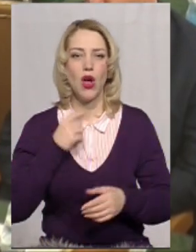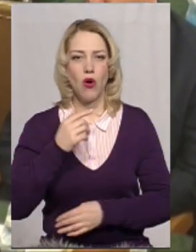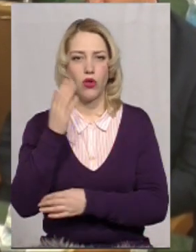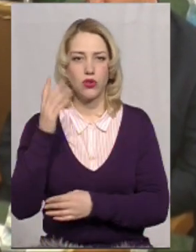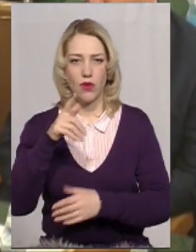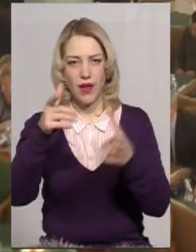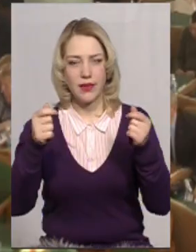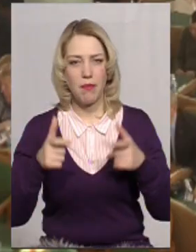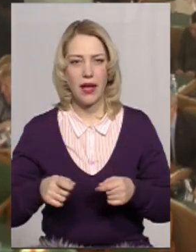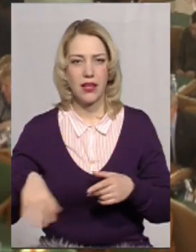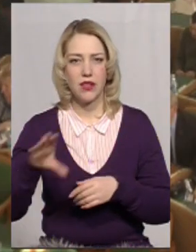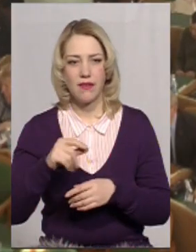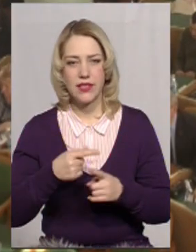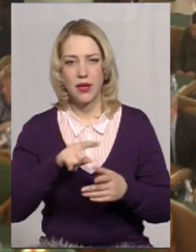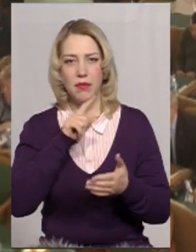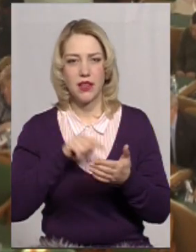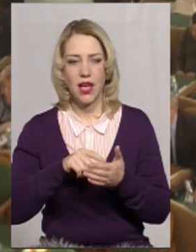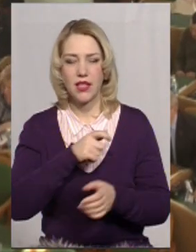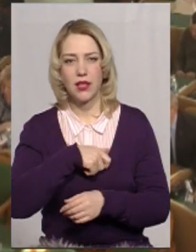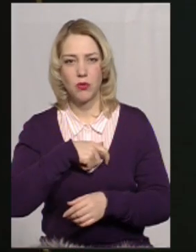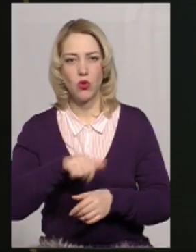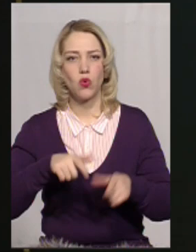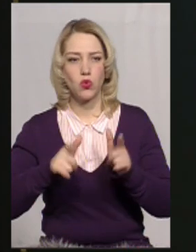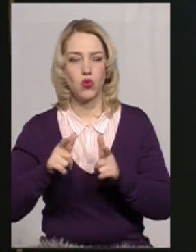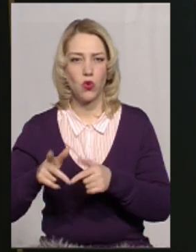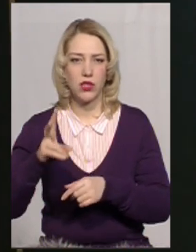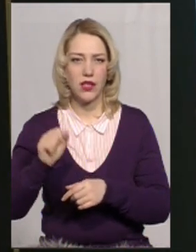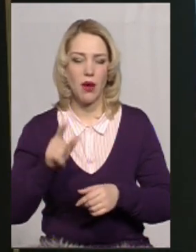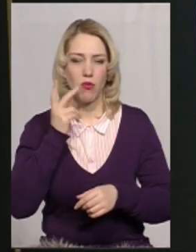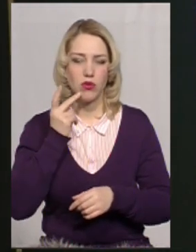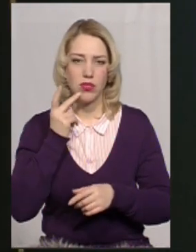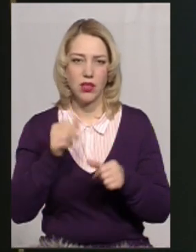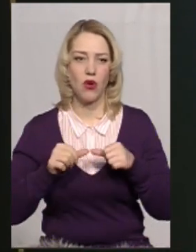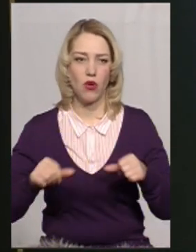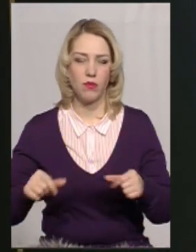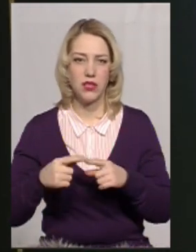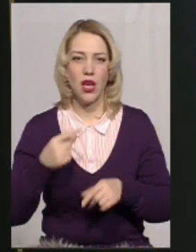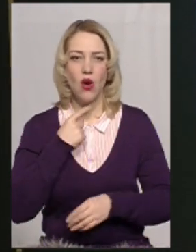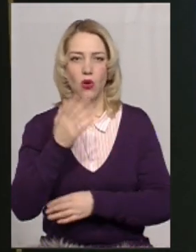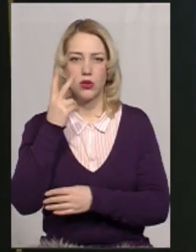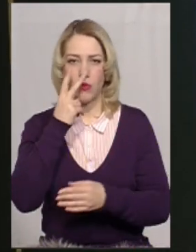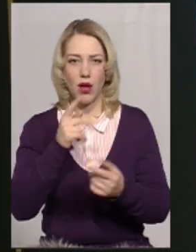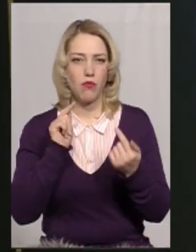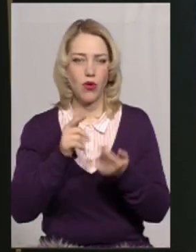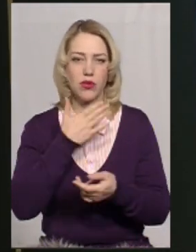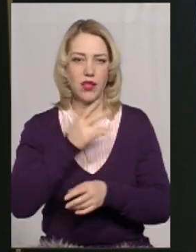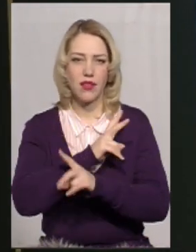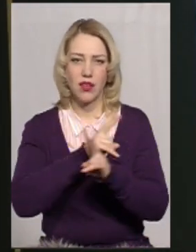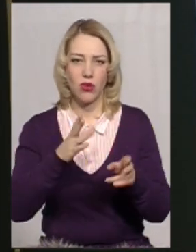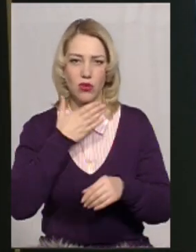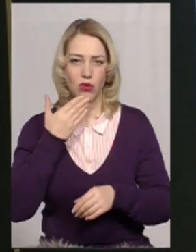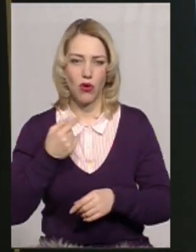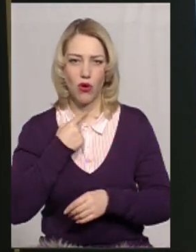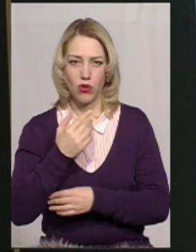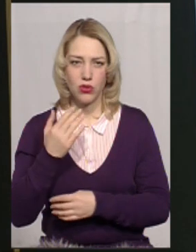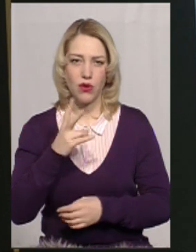словами, всі питання депутати узгодували на постійних комісіях. Голосування показує проти не голосував ніхто, вісім